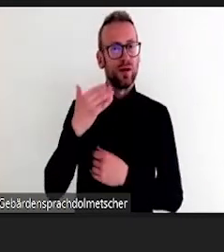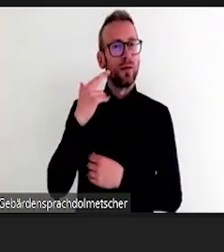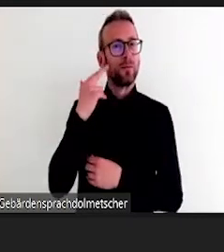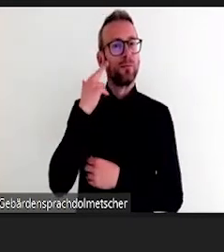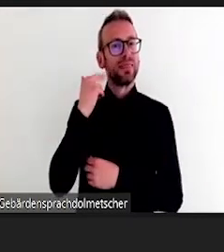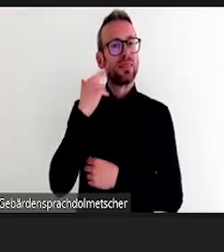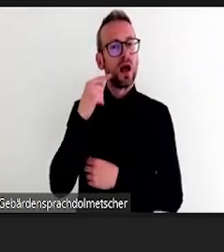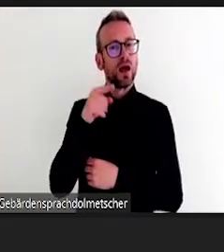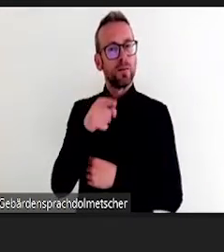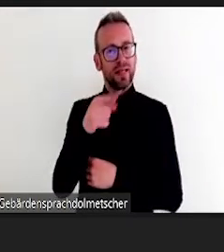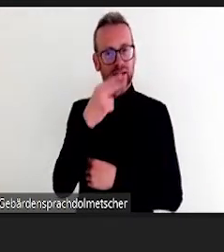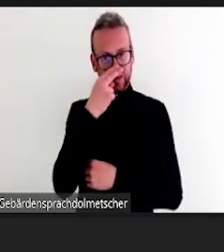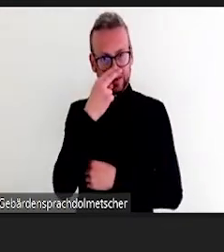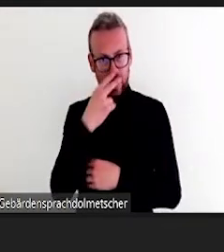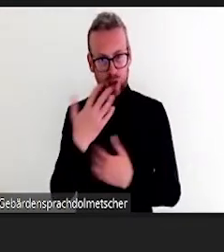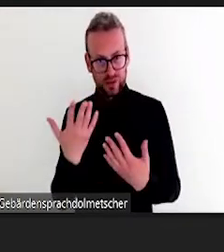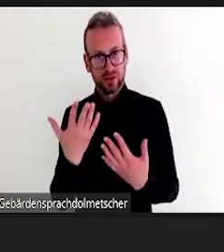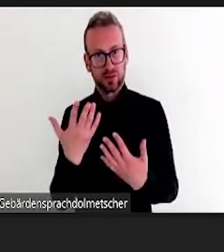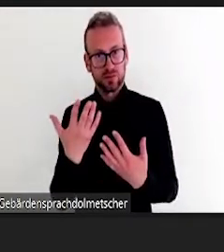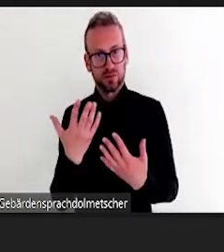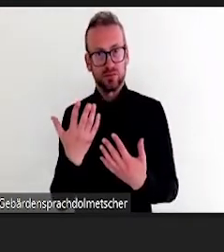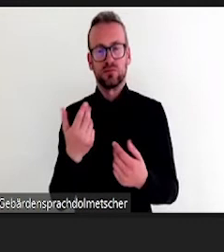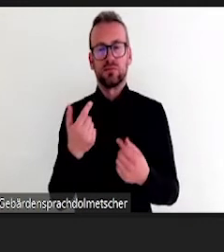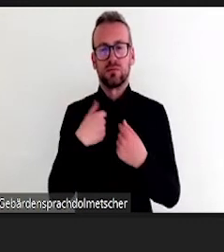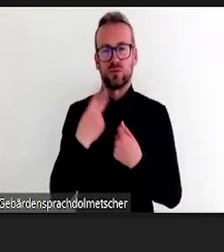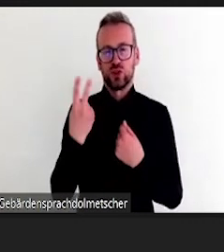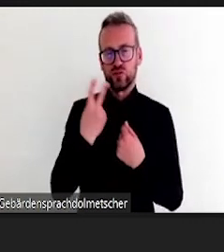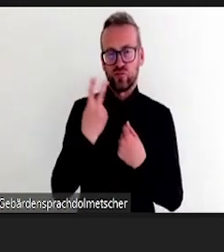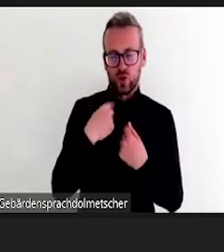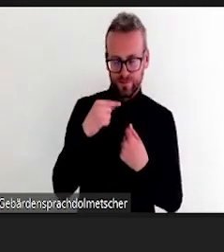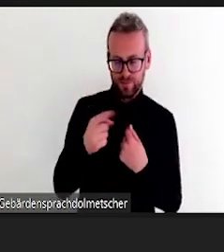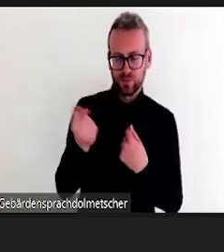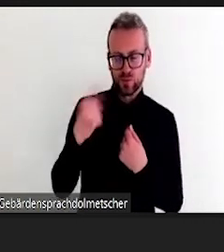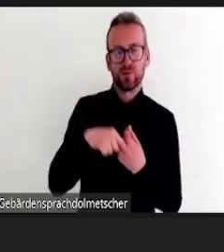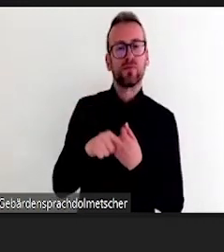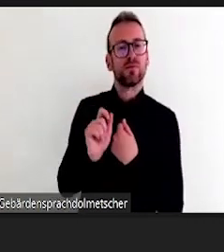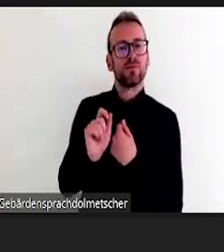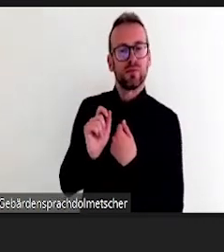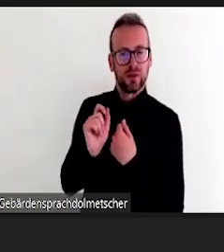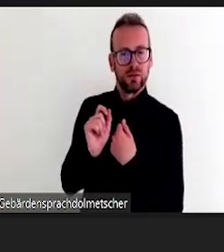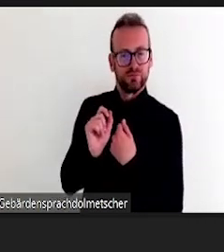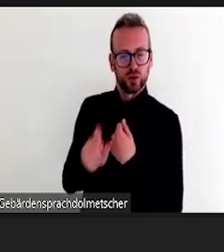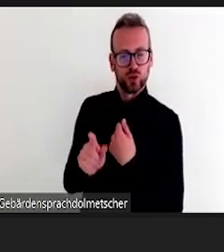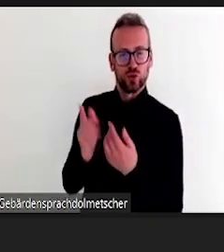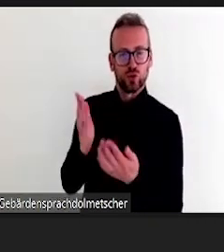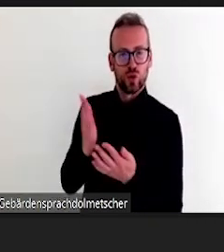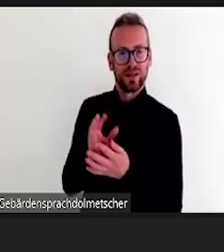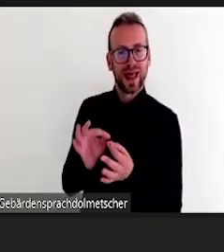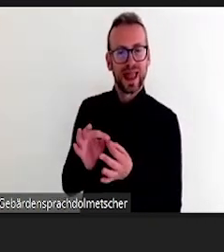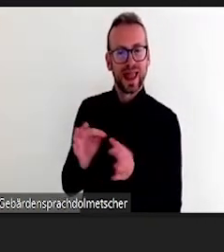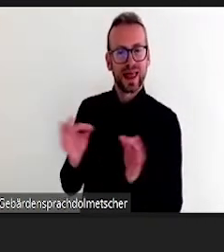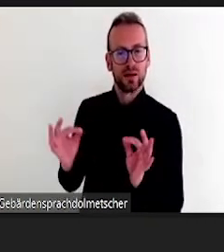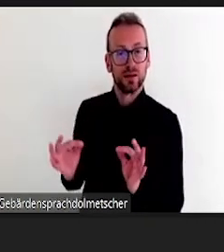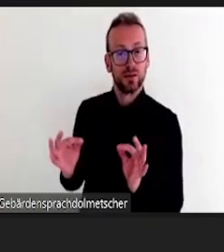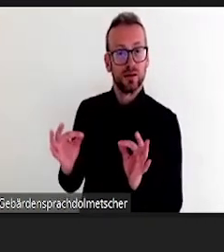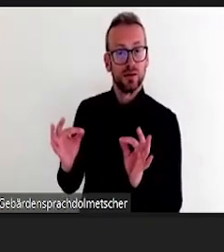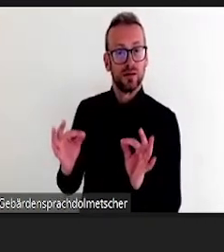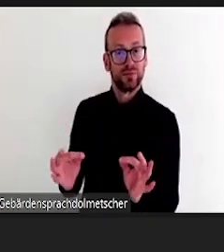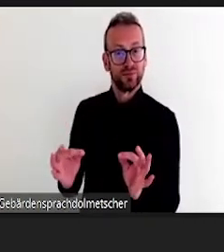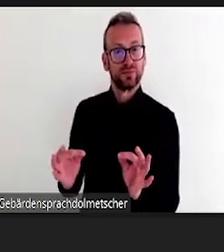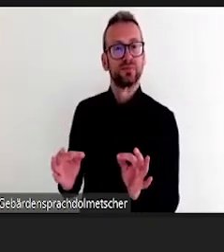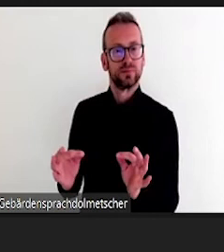irgendeine Reflexionsfrage, sowas wie, was ist das letzte Buch, was du gelesen hast? Oder irgendwie sowas. Oder